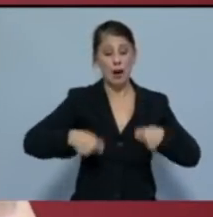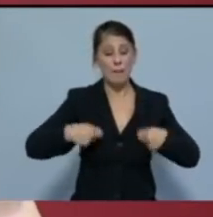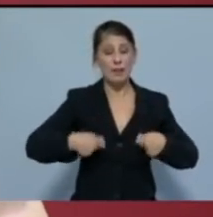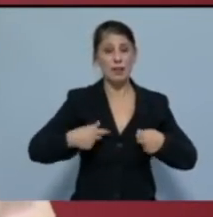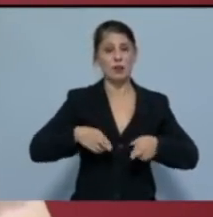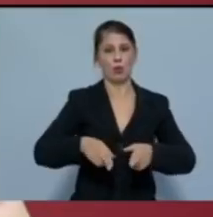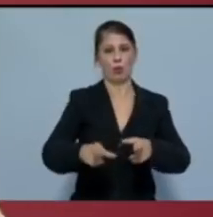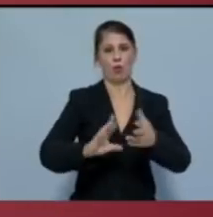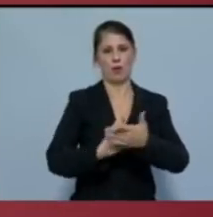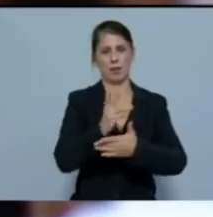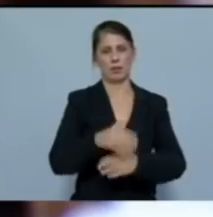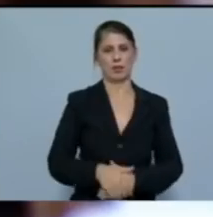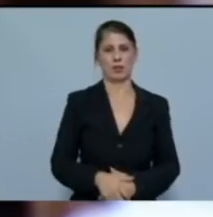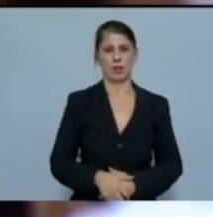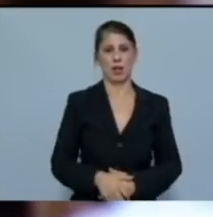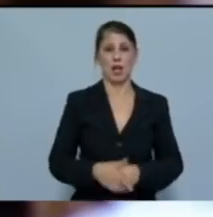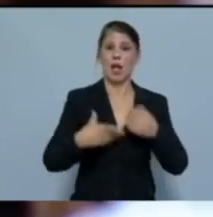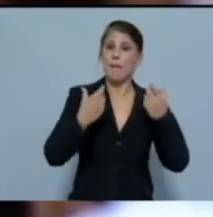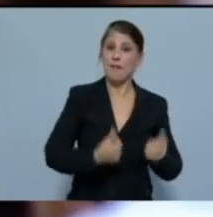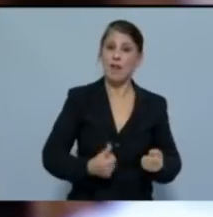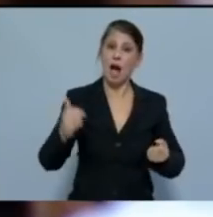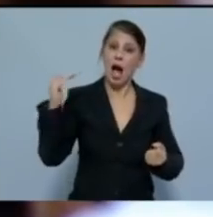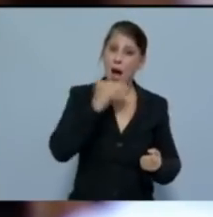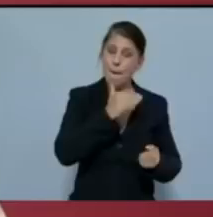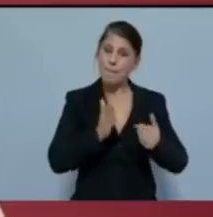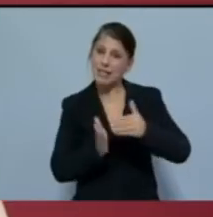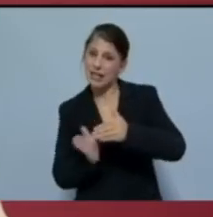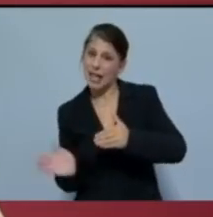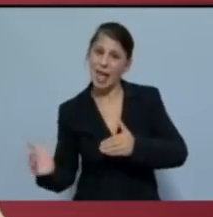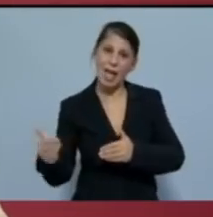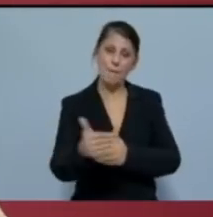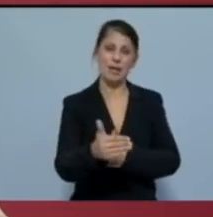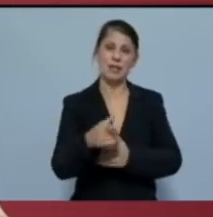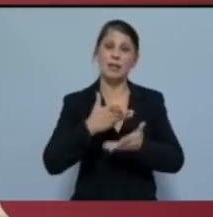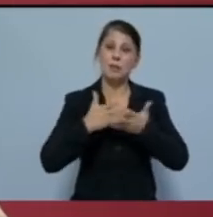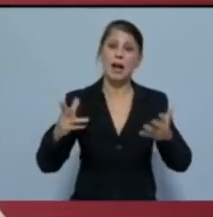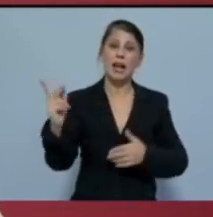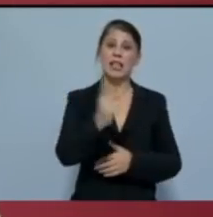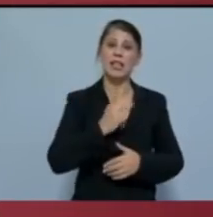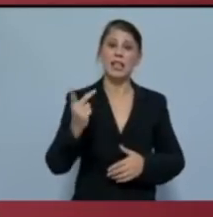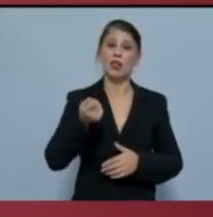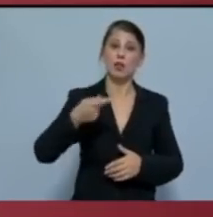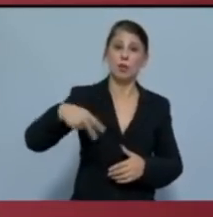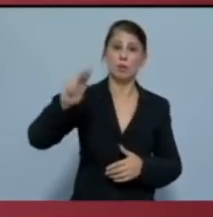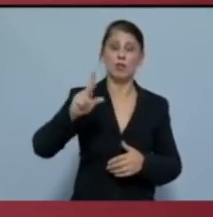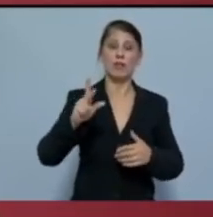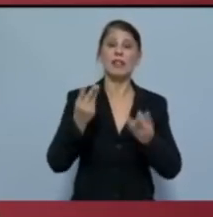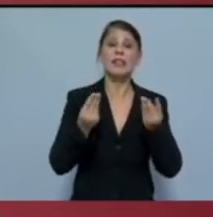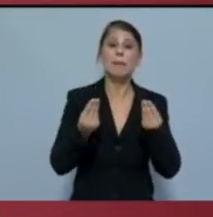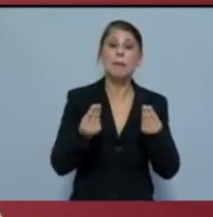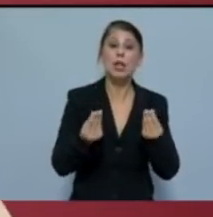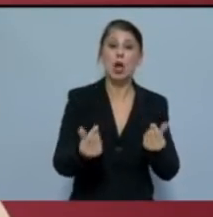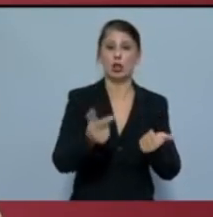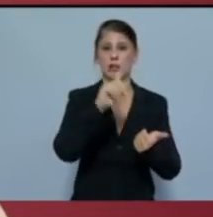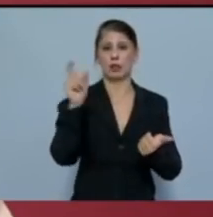ανάπτυξης, επιβαρύνουν άμεσα και έμεσα τη μεγάλη κοινωνική πλειοψηφία, την ποιότητα